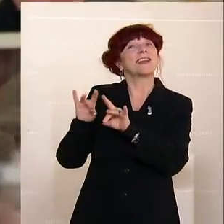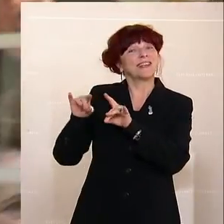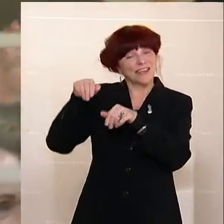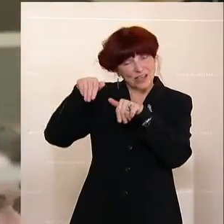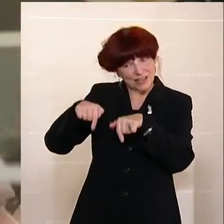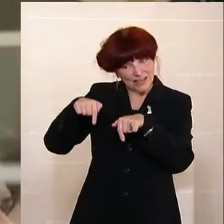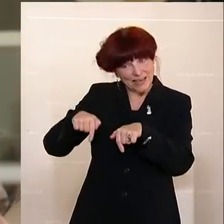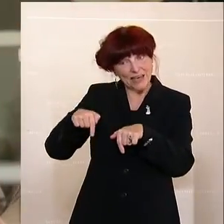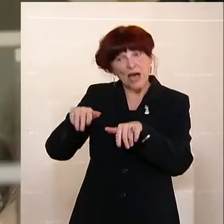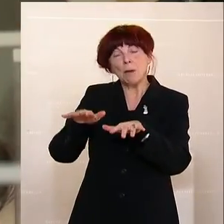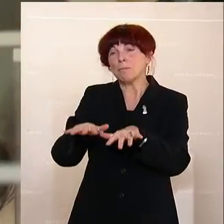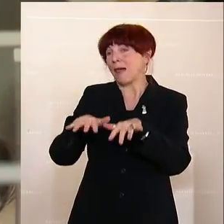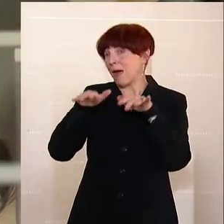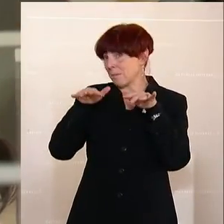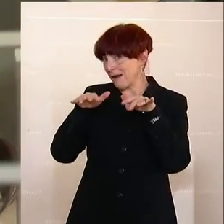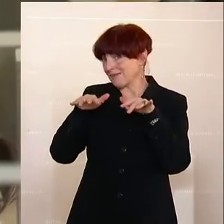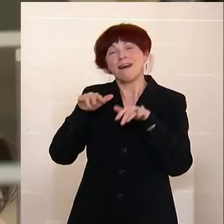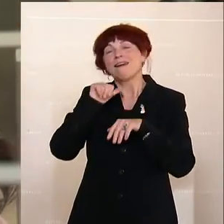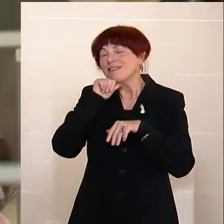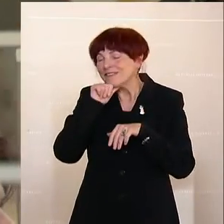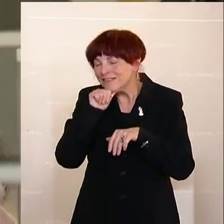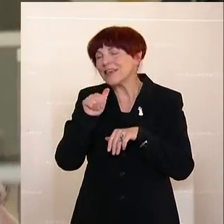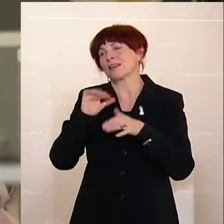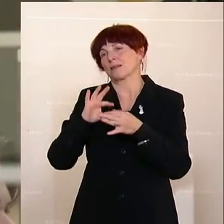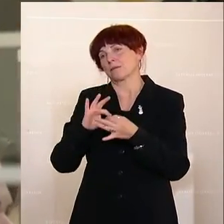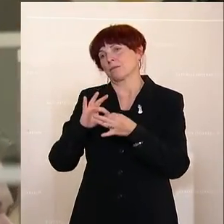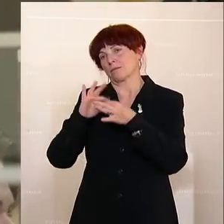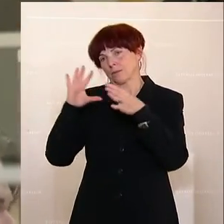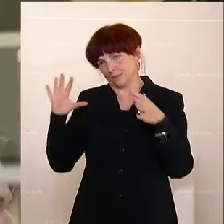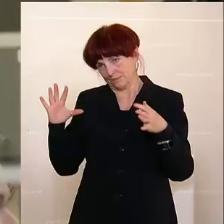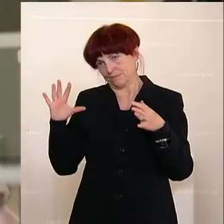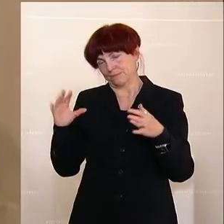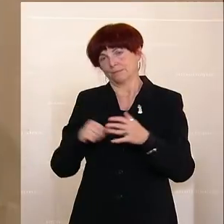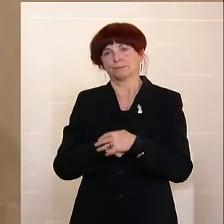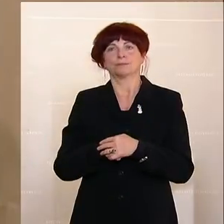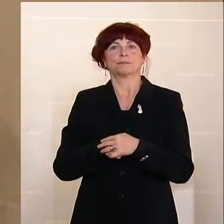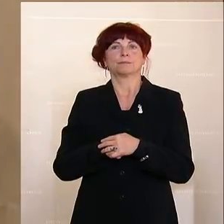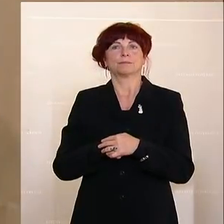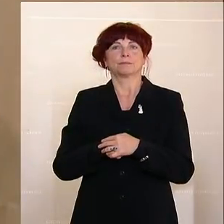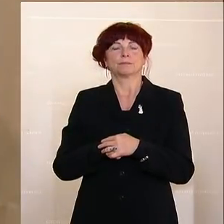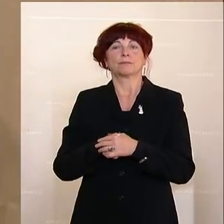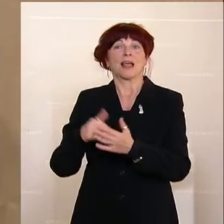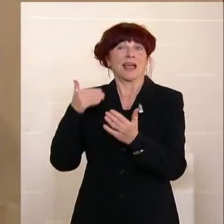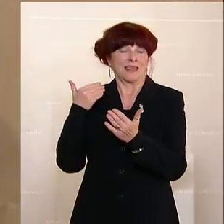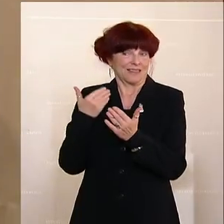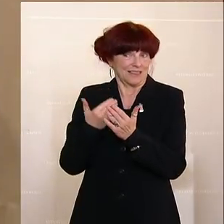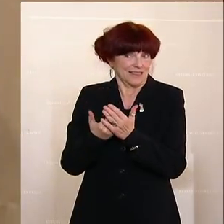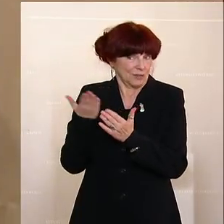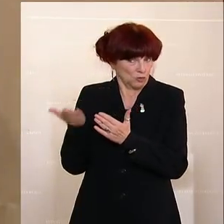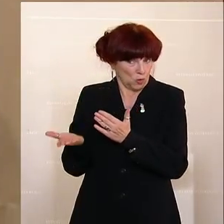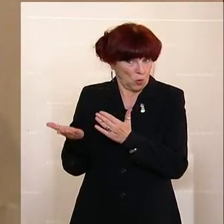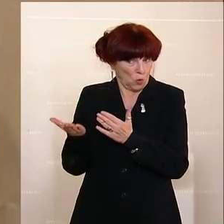Abgeordneter nicht besteht. Das, meine Damen und Herren, ist,